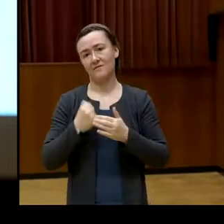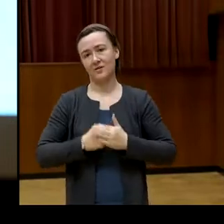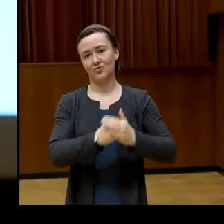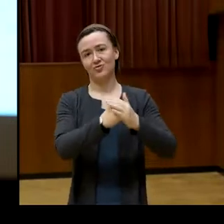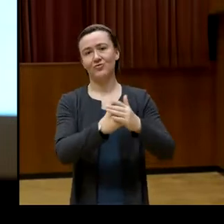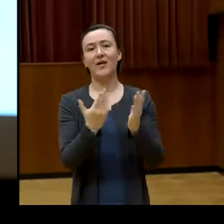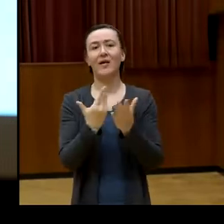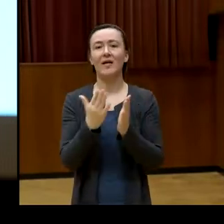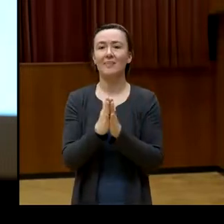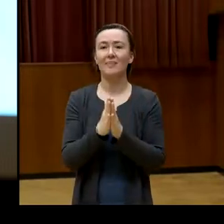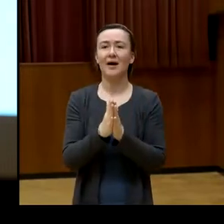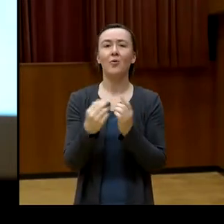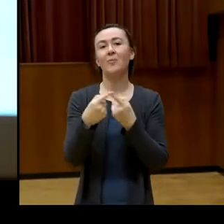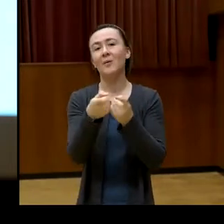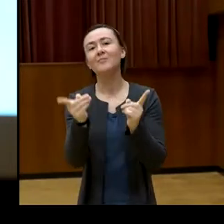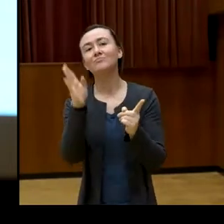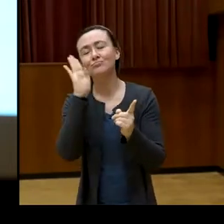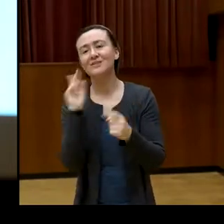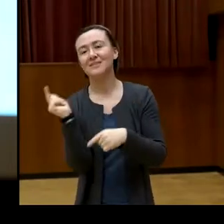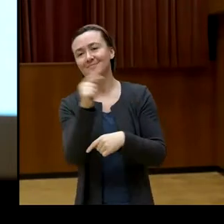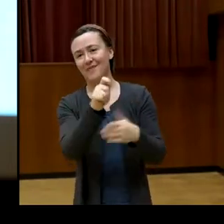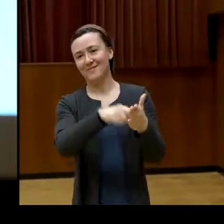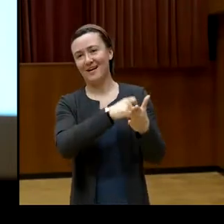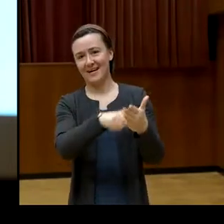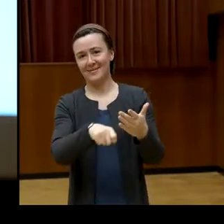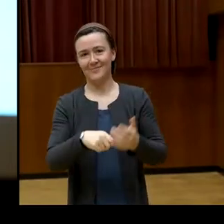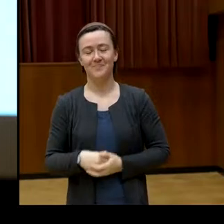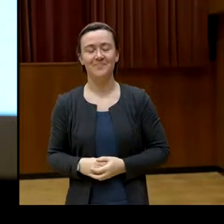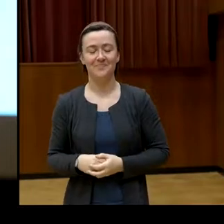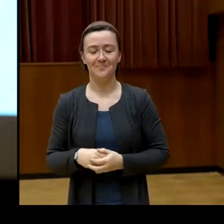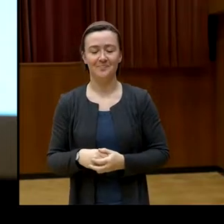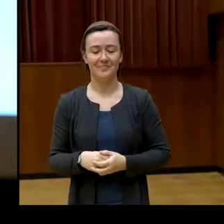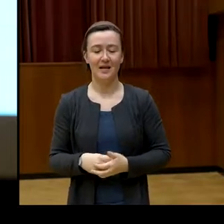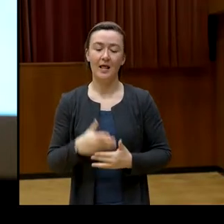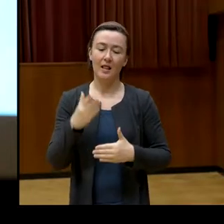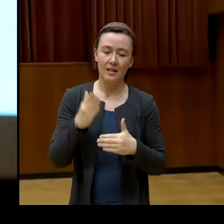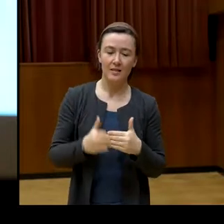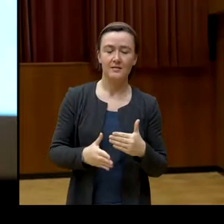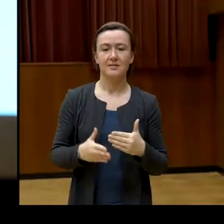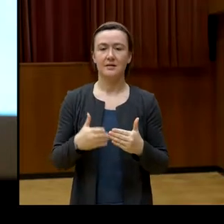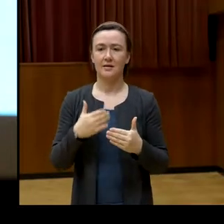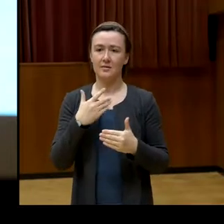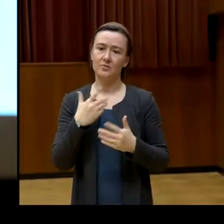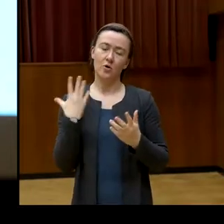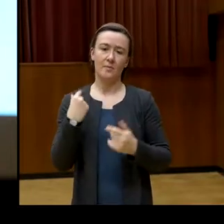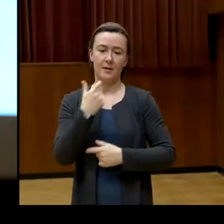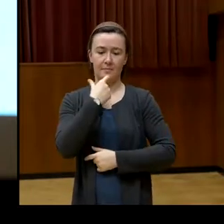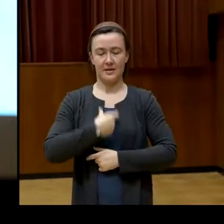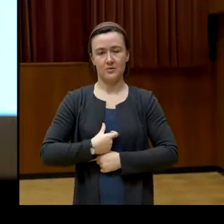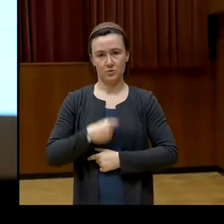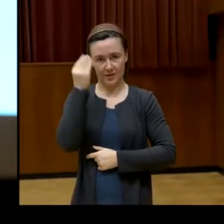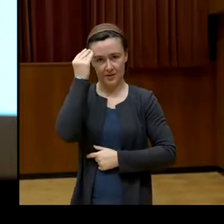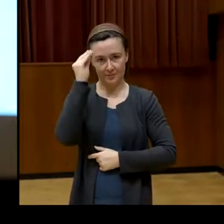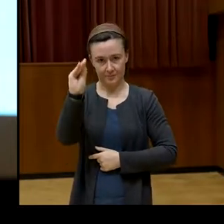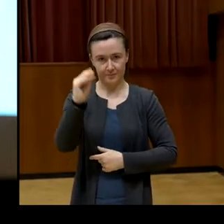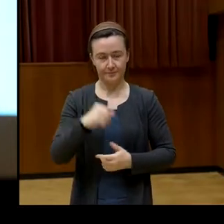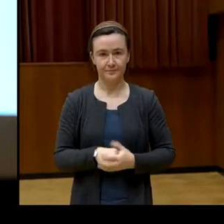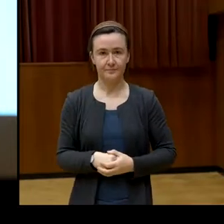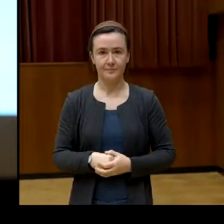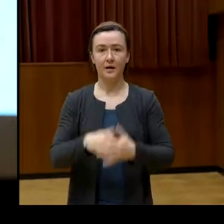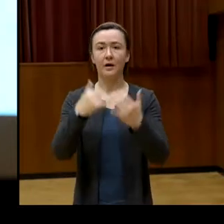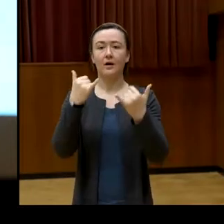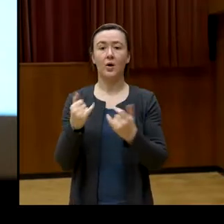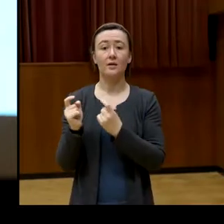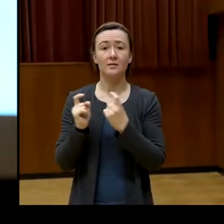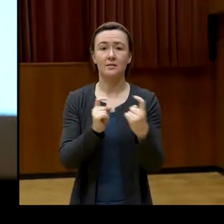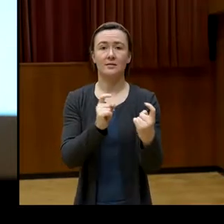bitte hin. Abschließend noch einmal eine persönliche Bemerkung. Wir führen die heutige Debatte